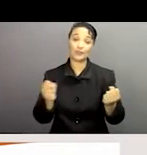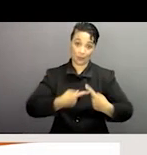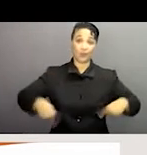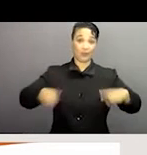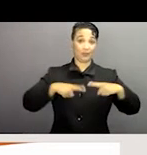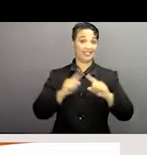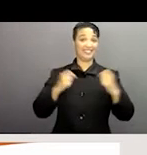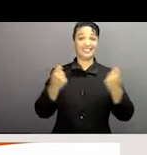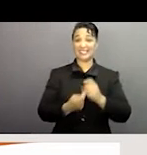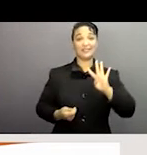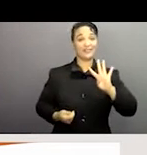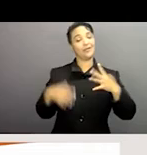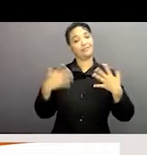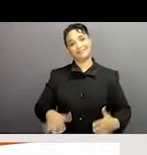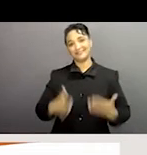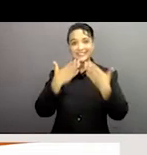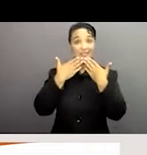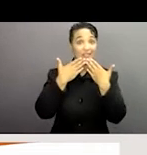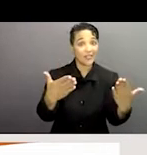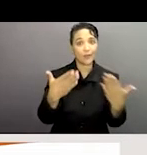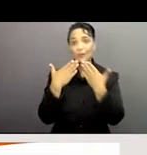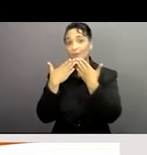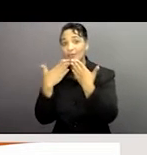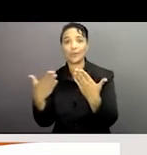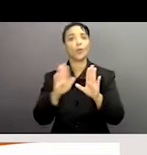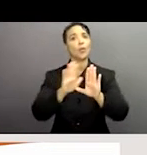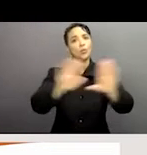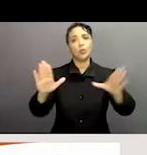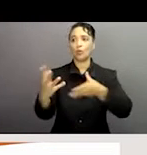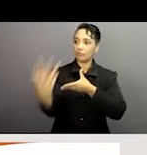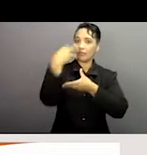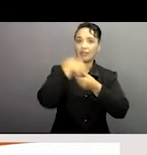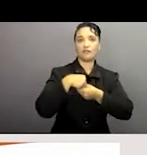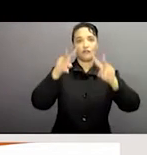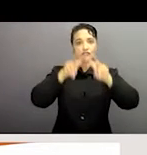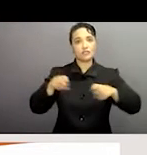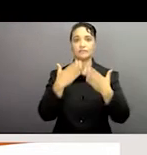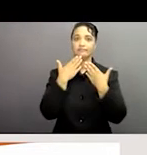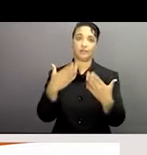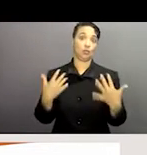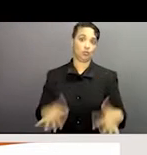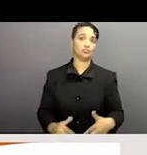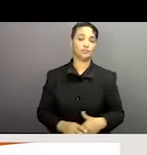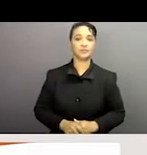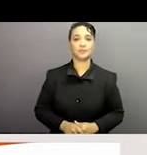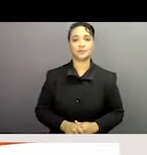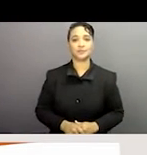Donc, au nom de l'équipe, je voudrais remercier leur contribution qui a été très importante à ce projet.